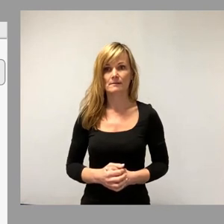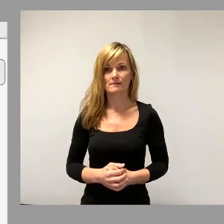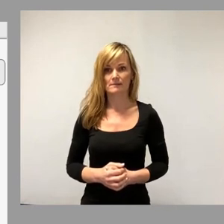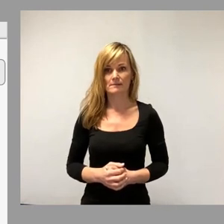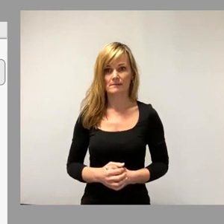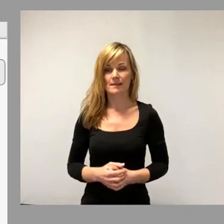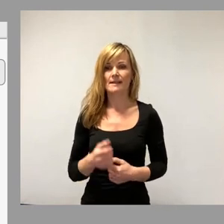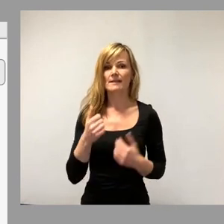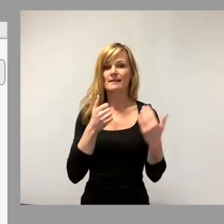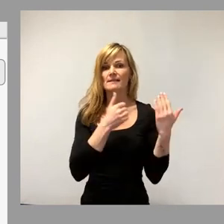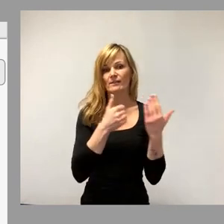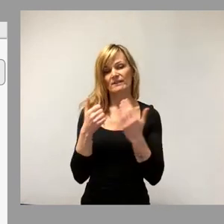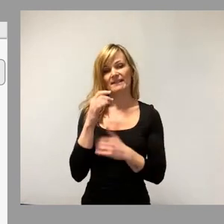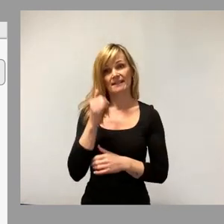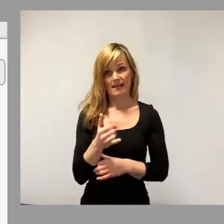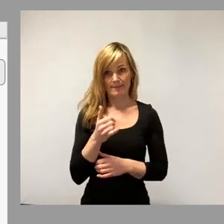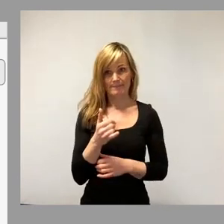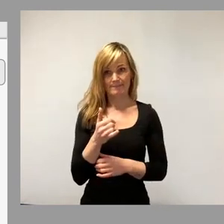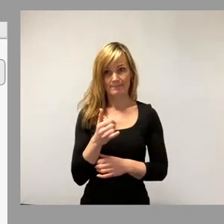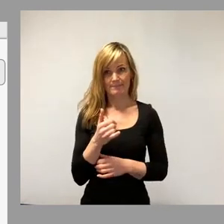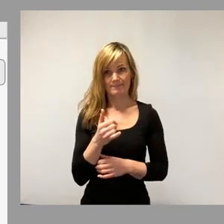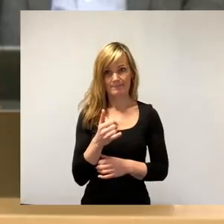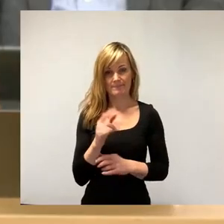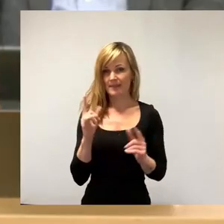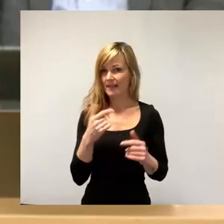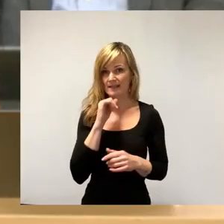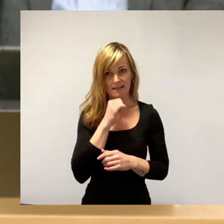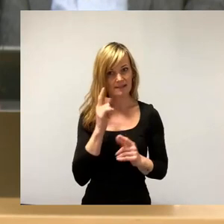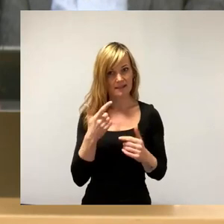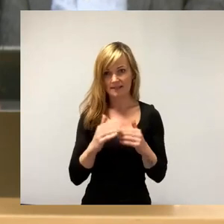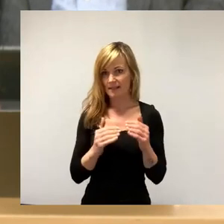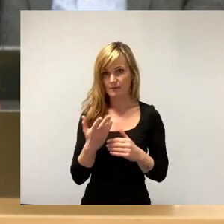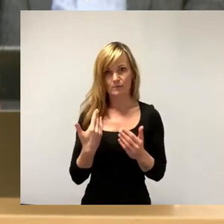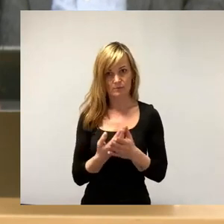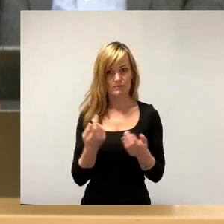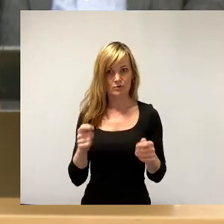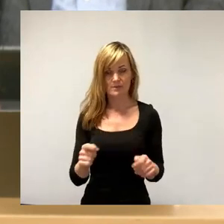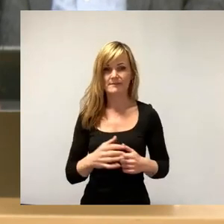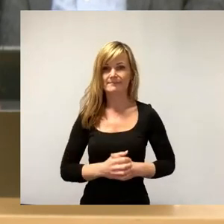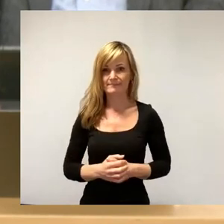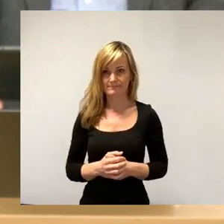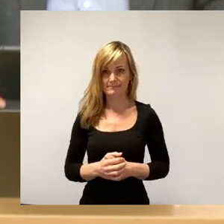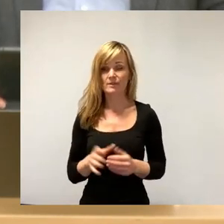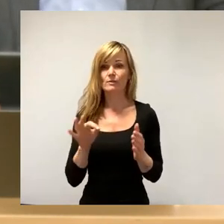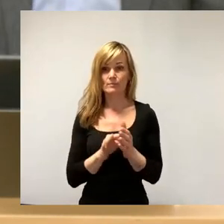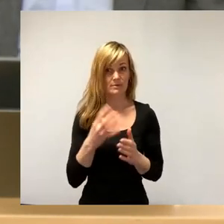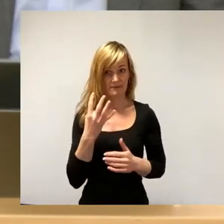66, Ja, Stimmen, keine Nein, keine Enthaltung, damit so beschlossen. Bringt uns zu Punkt 4.